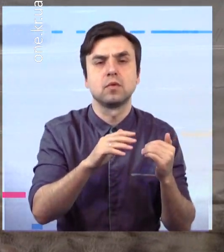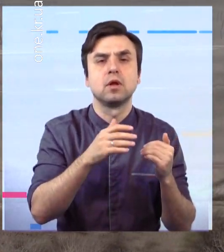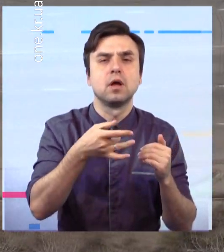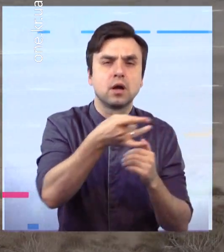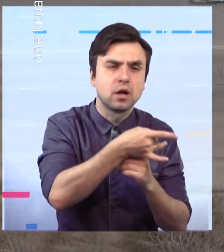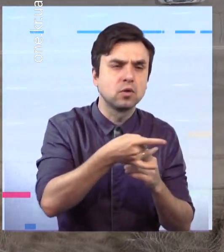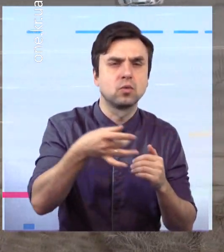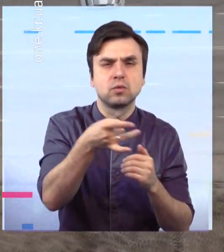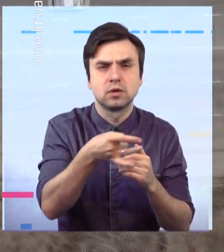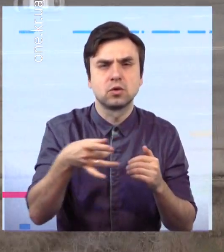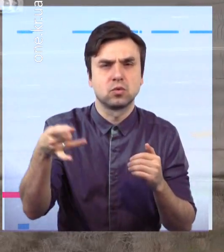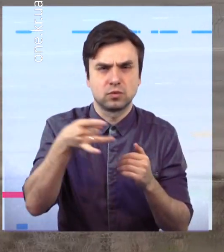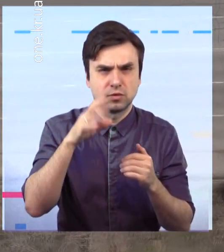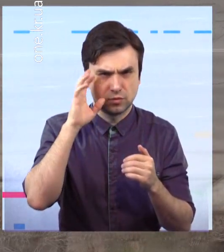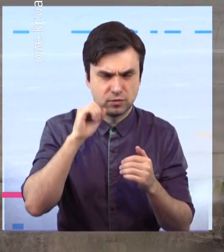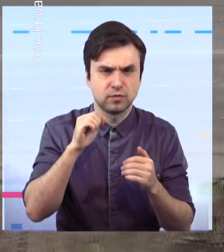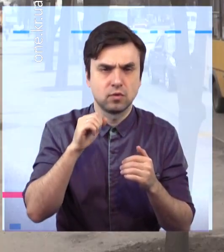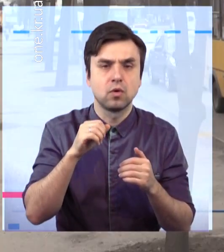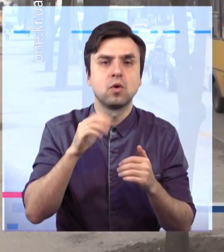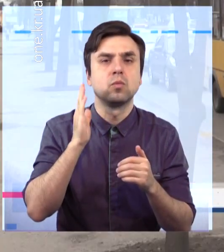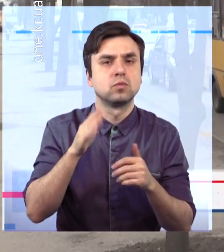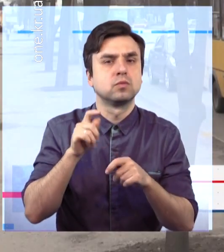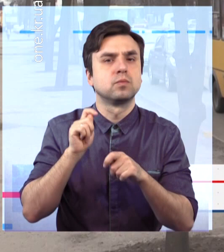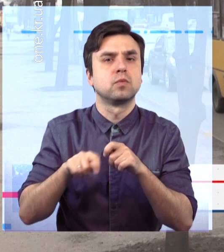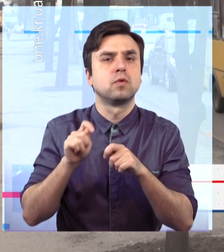аби новий асфальт стелився якісно на всіх етапах.